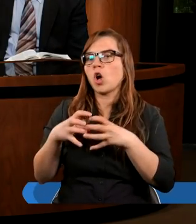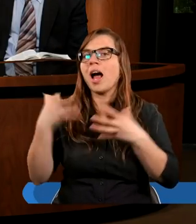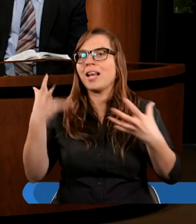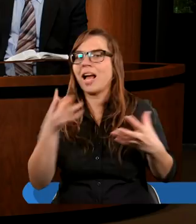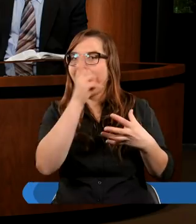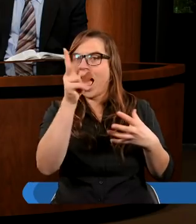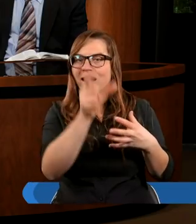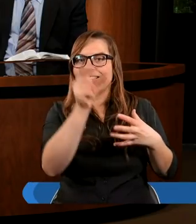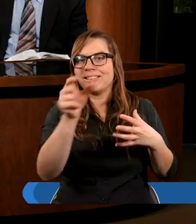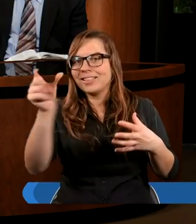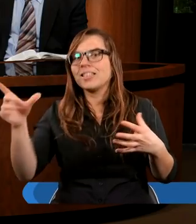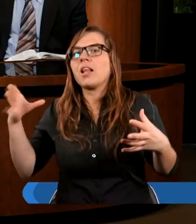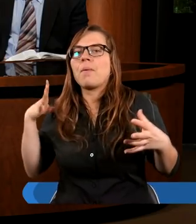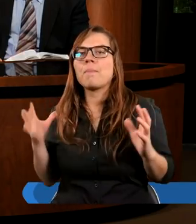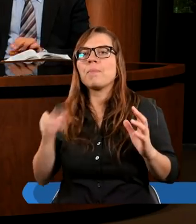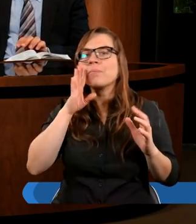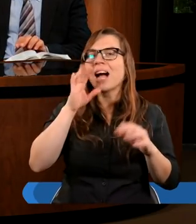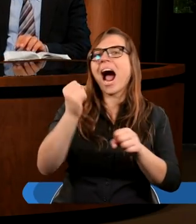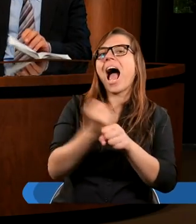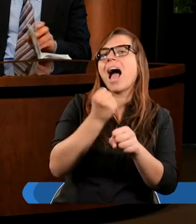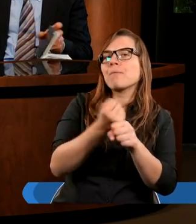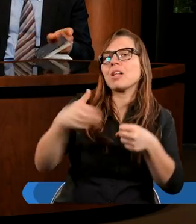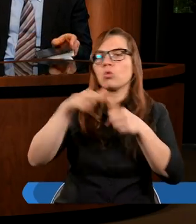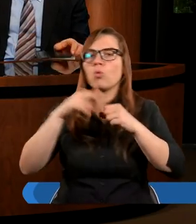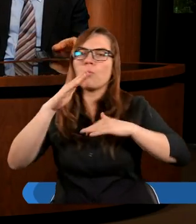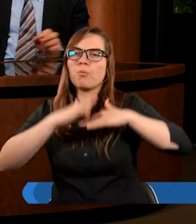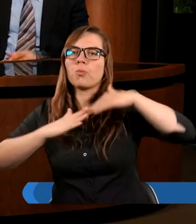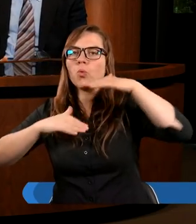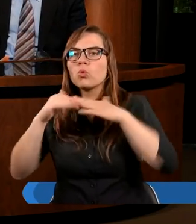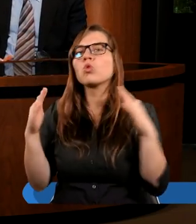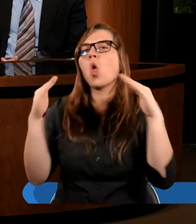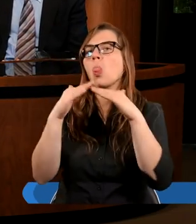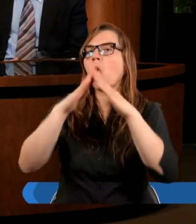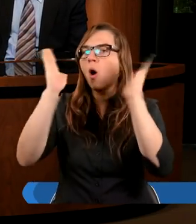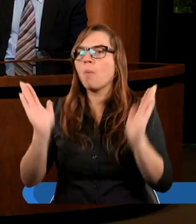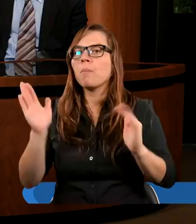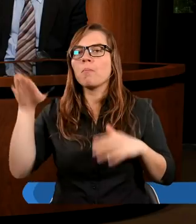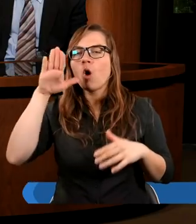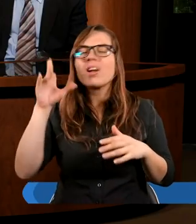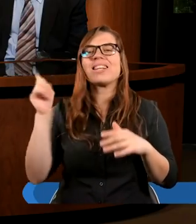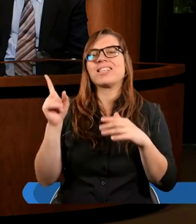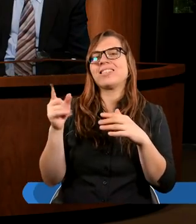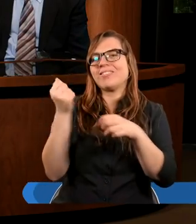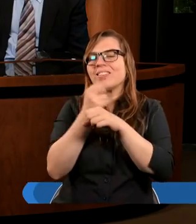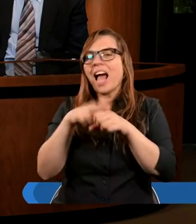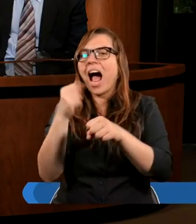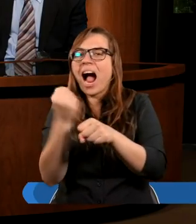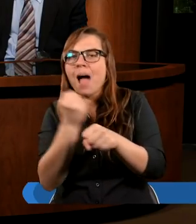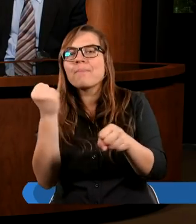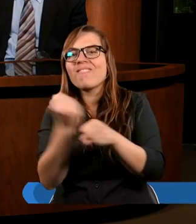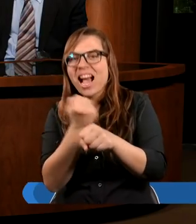żeby każdy z nas był tym kamieniem, który buduje Dom Boży. Z warunkami, na kamieniu